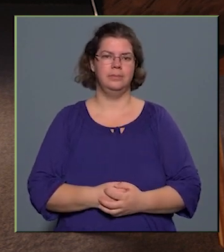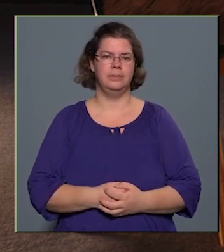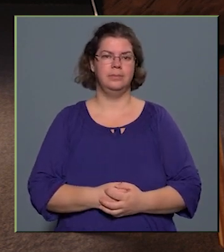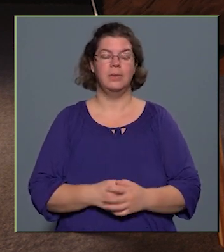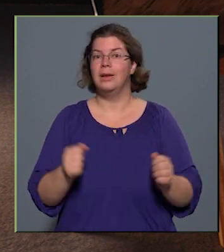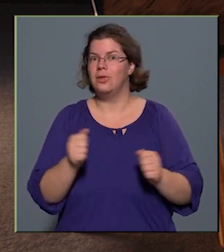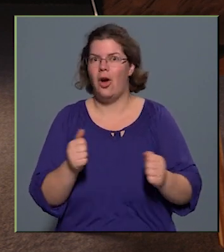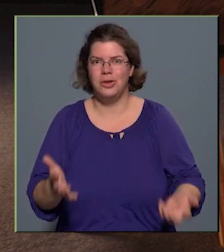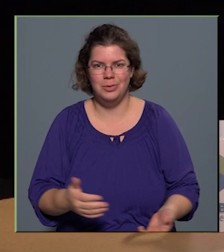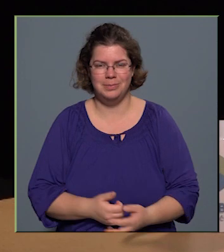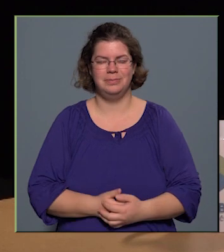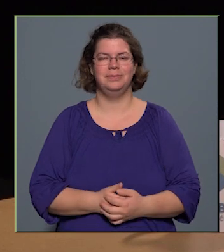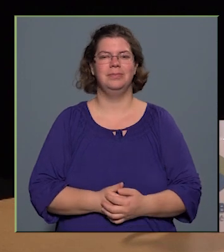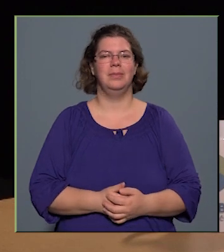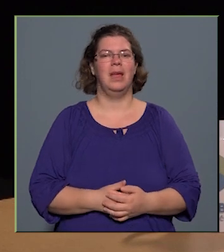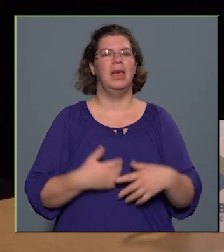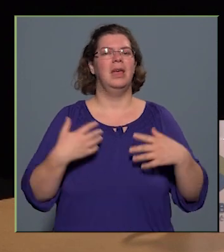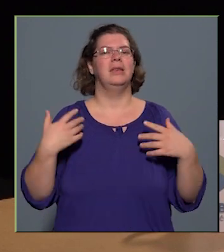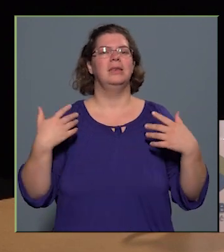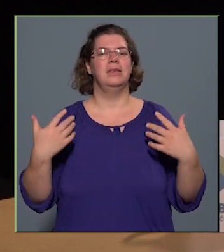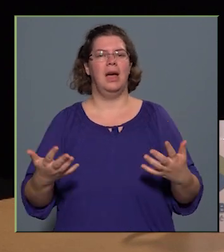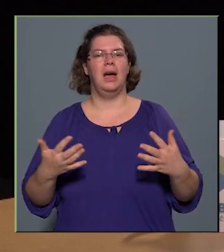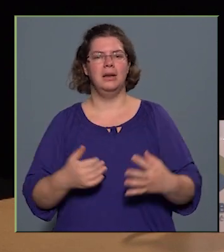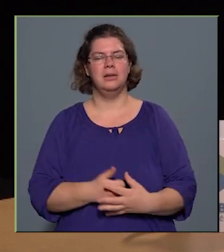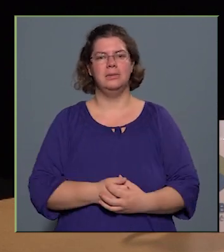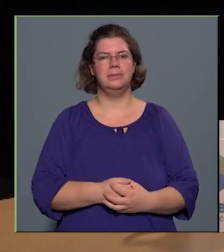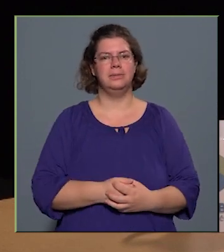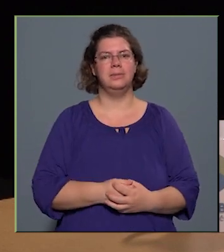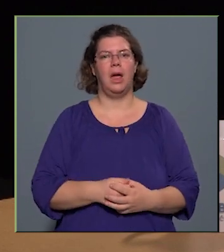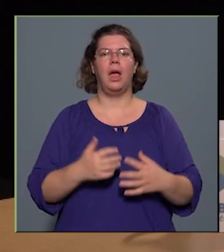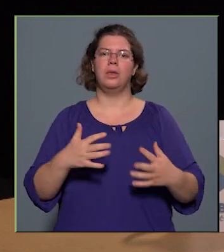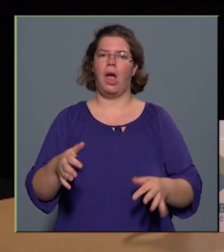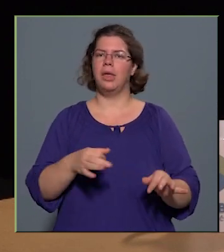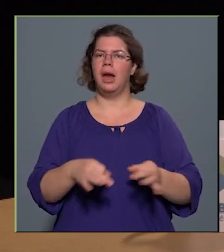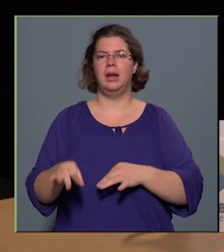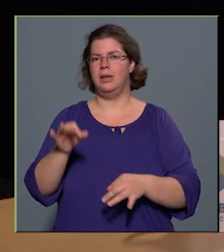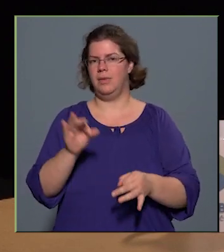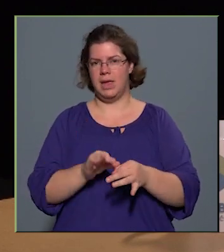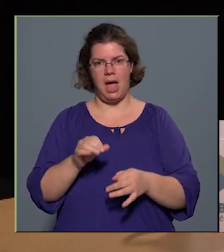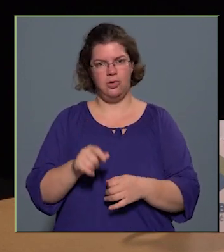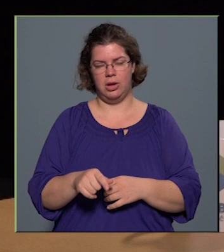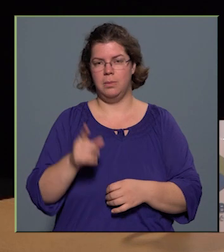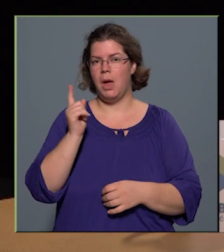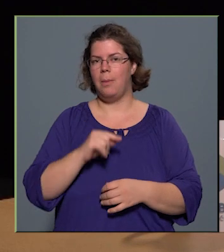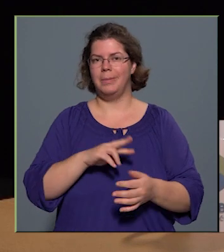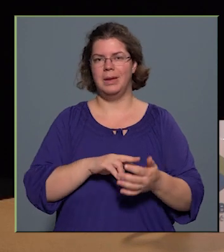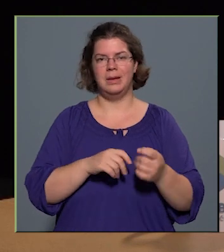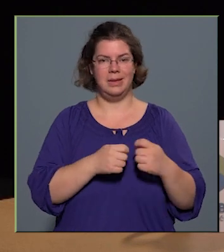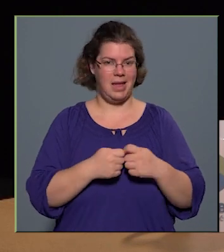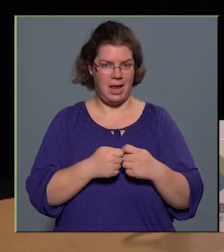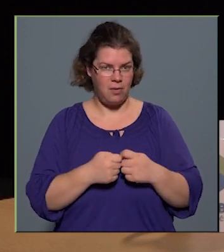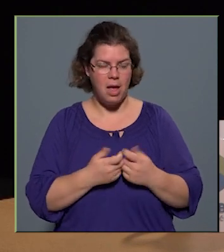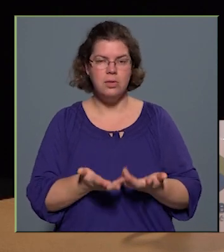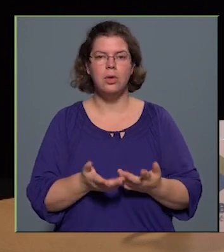Nagyon. Tehát a nagy rendezvények esetében, amit szervezünk, ott